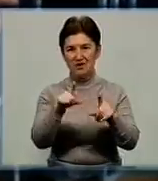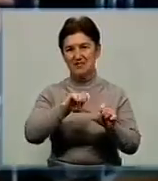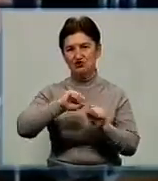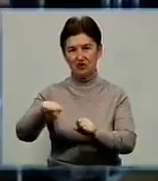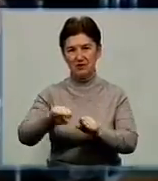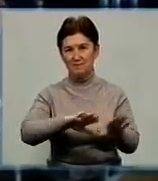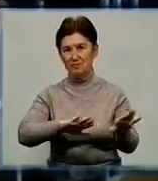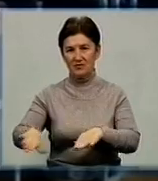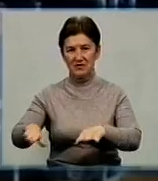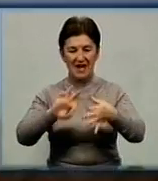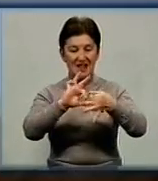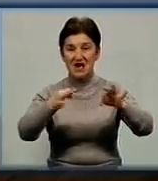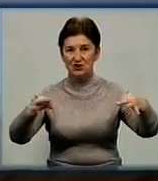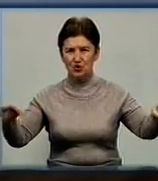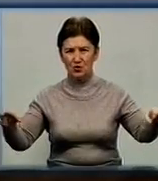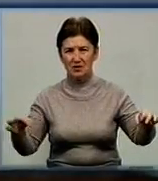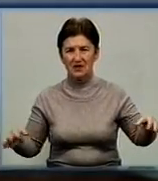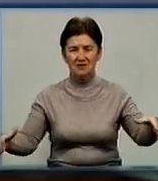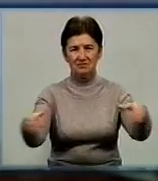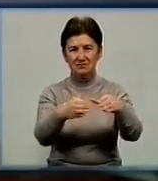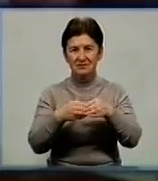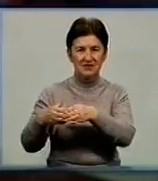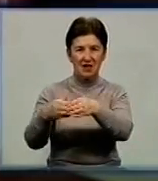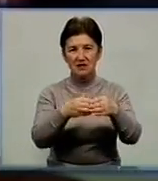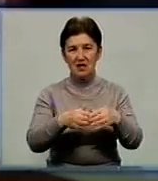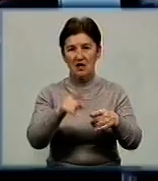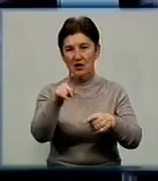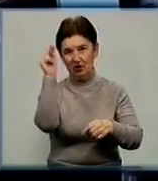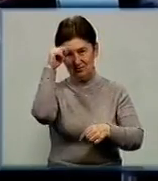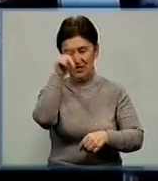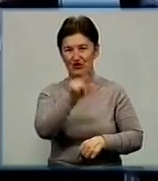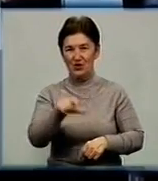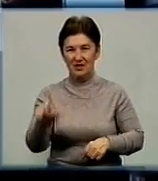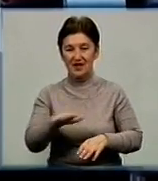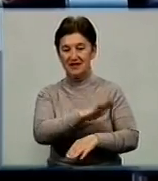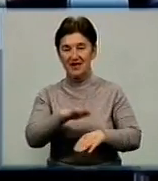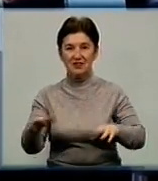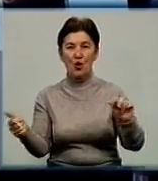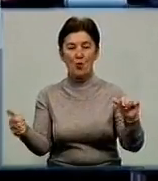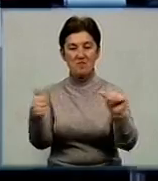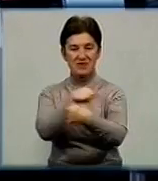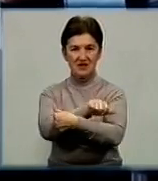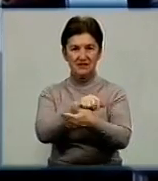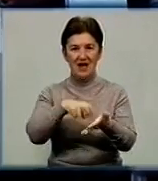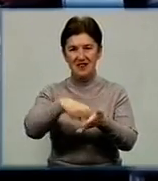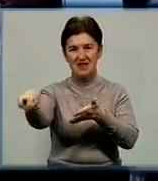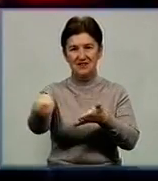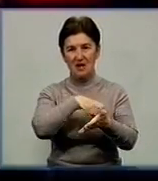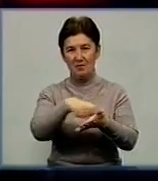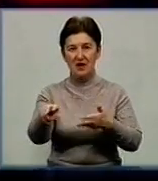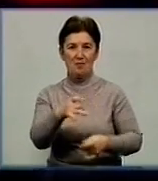Ланцюг єднання між Кіровоградом та Дзержинськом створили школярі. Діти обмінялися листами-побажаннями.